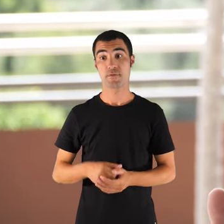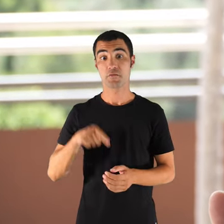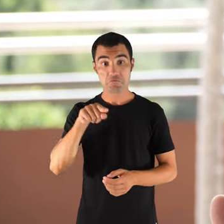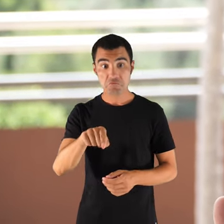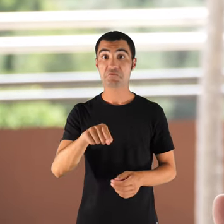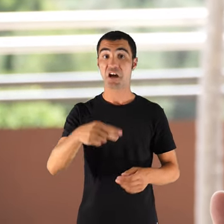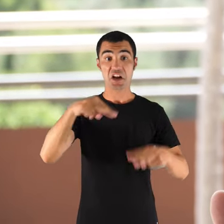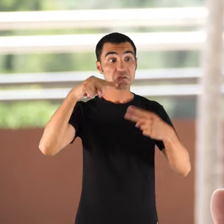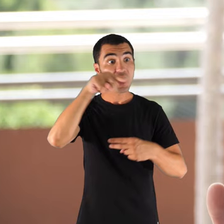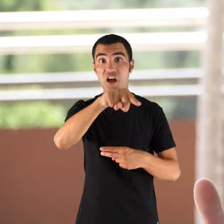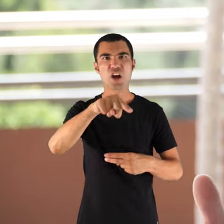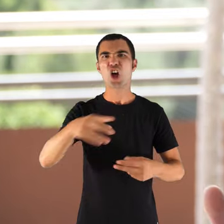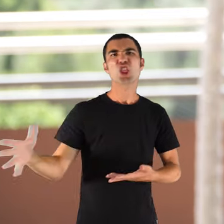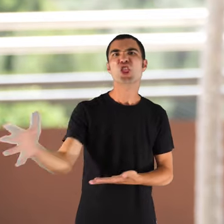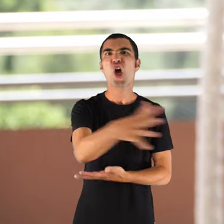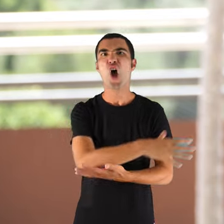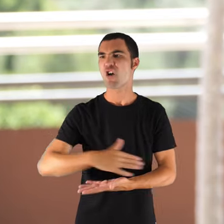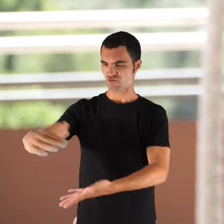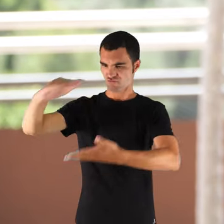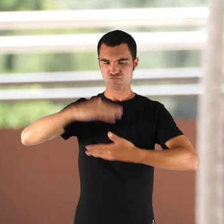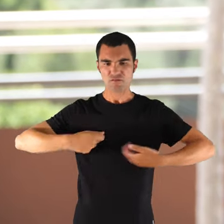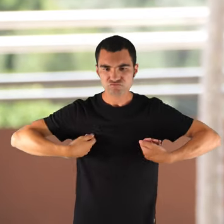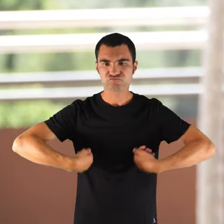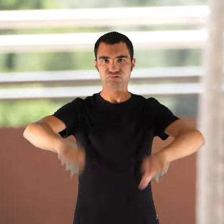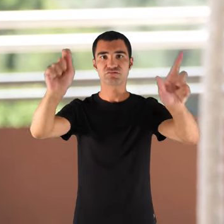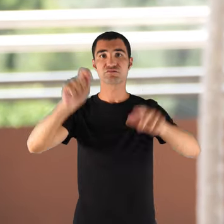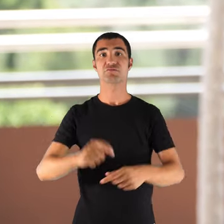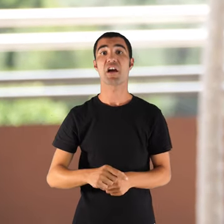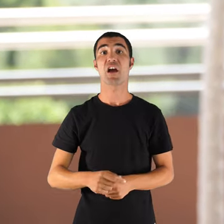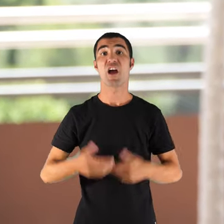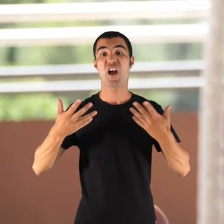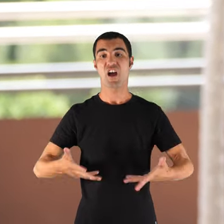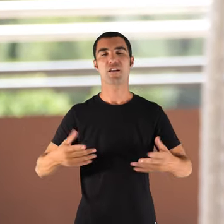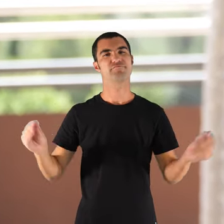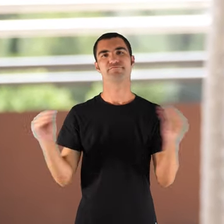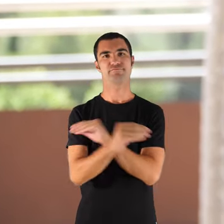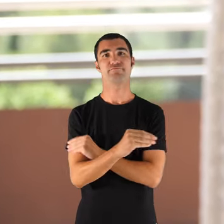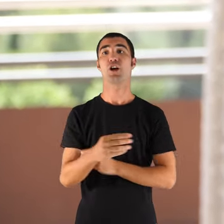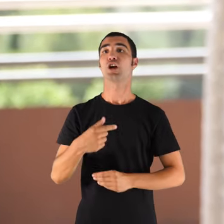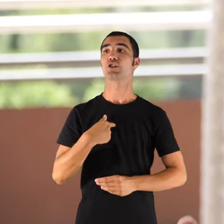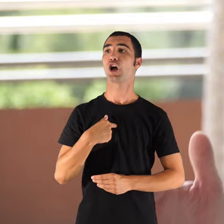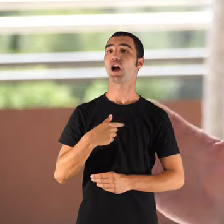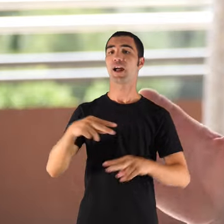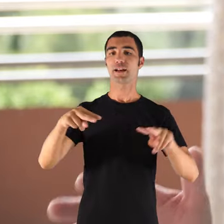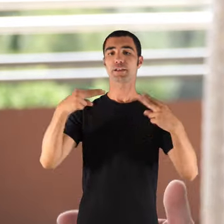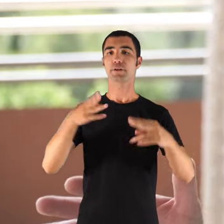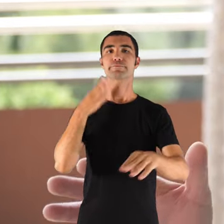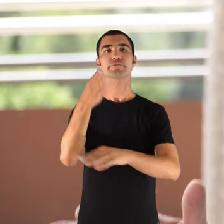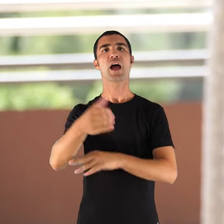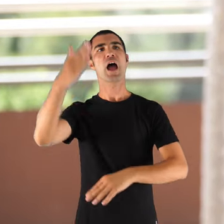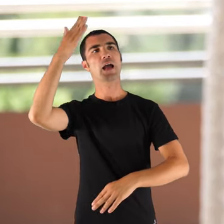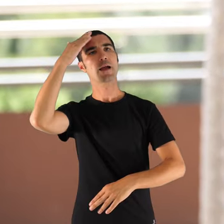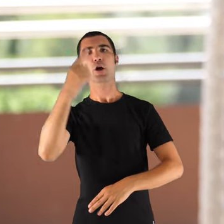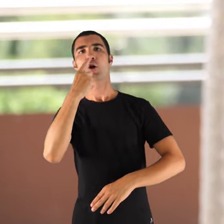despatxava tot. no és com ara, que te'n vas a un restaurant, ah no, volen carrotjos però que facin 700